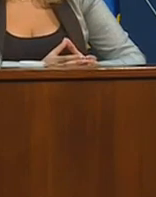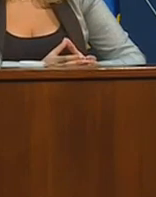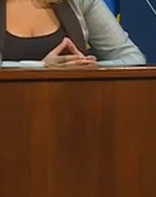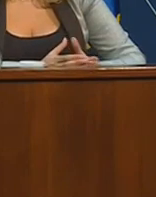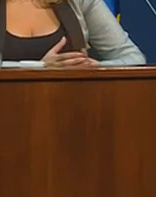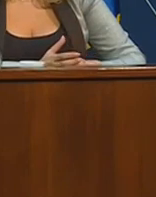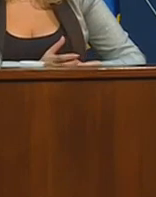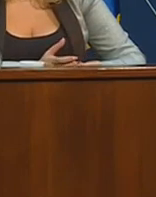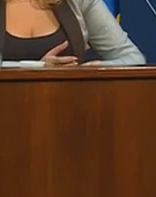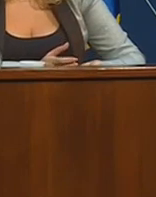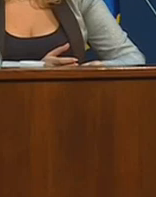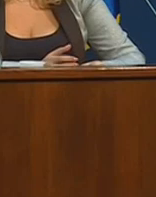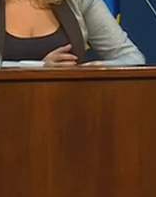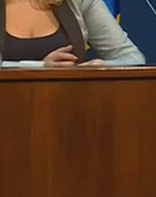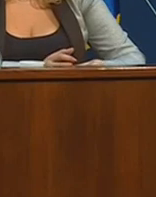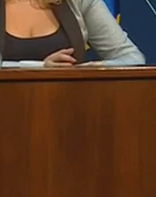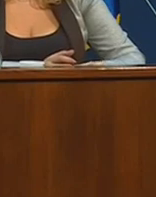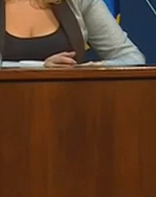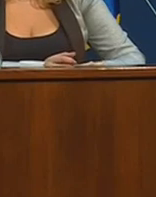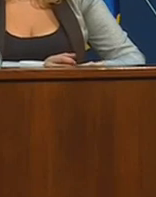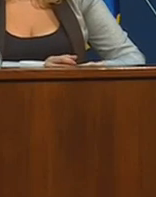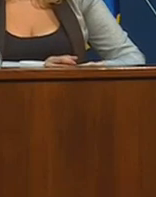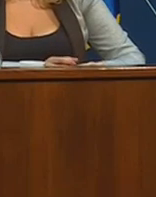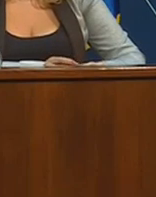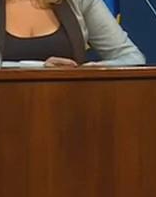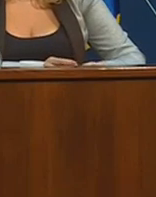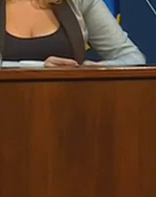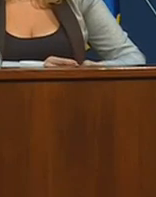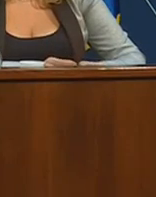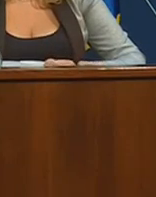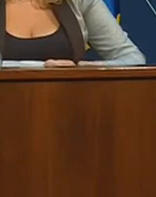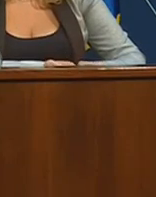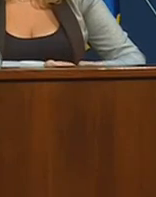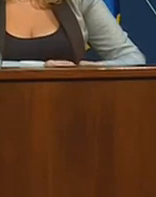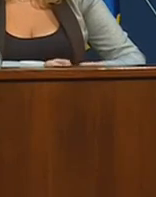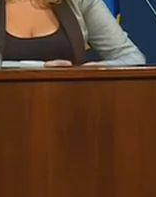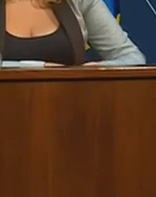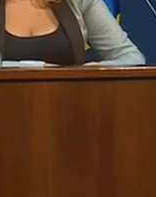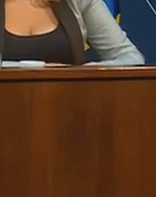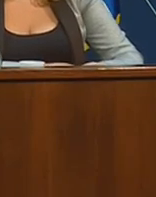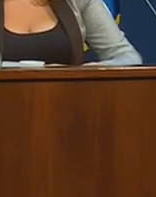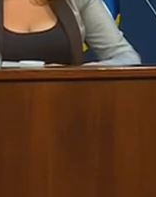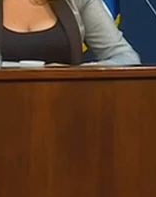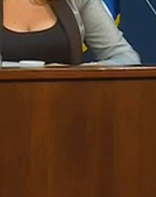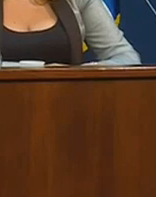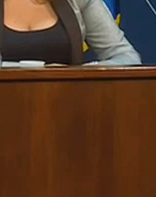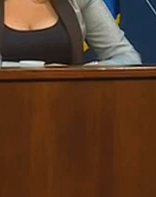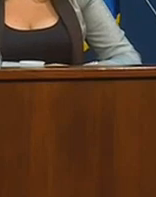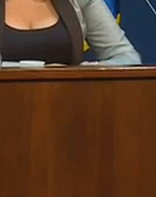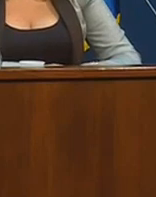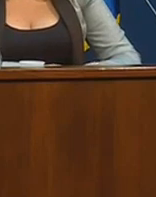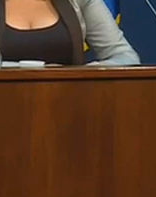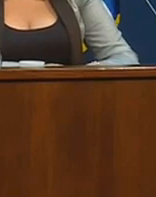odnos da tako kažemo prema ovoj bolesti prema ovoj zarezi posle videokonferencije koju ste imali sa kolegama